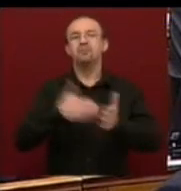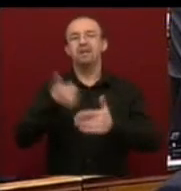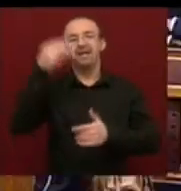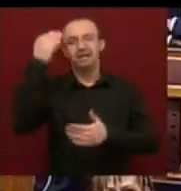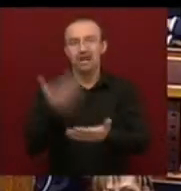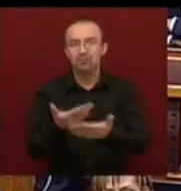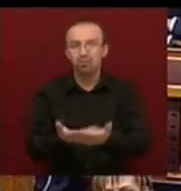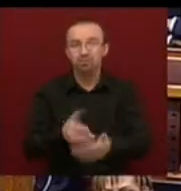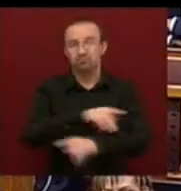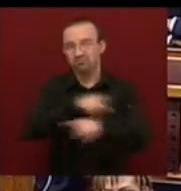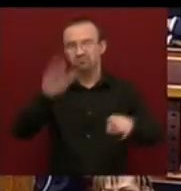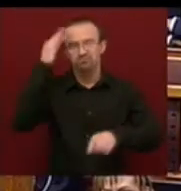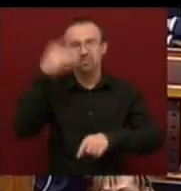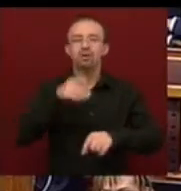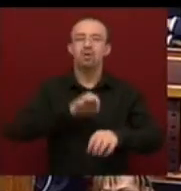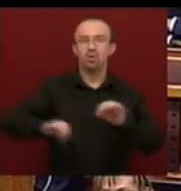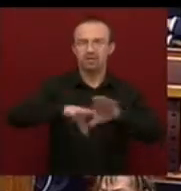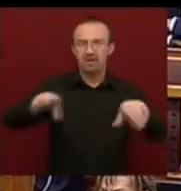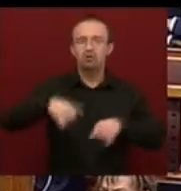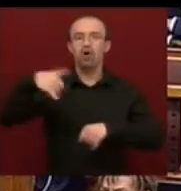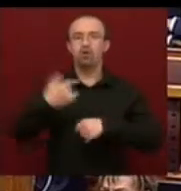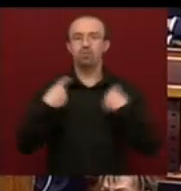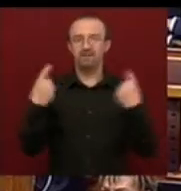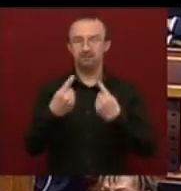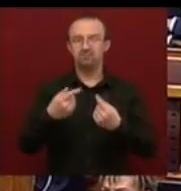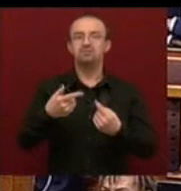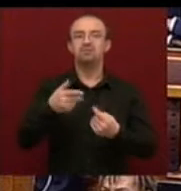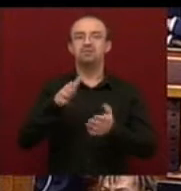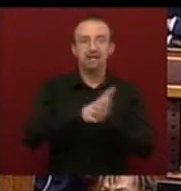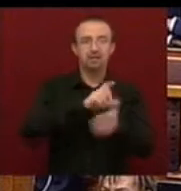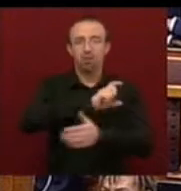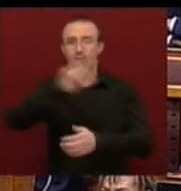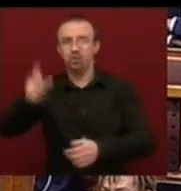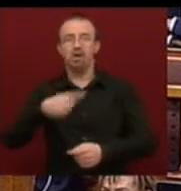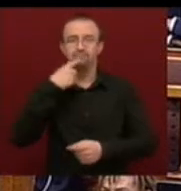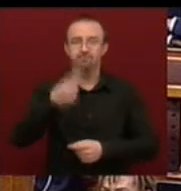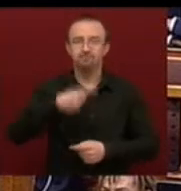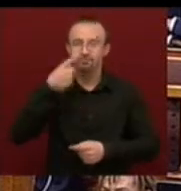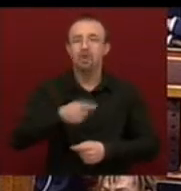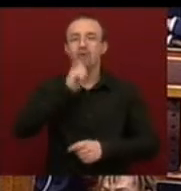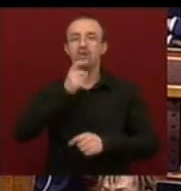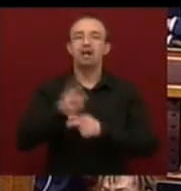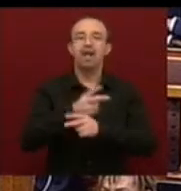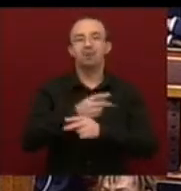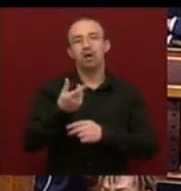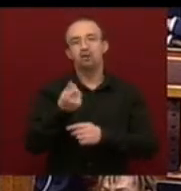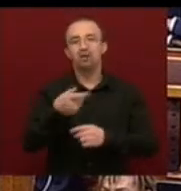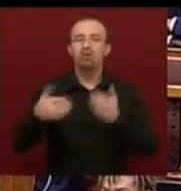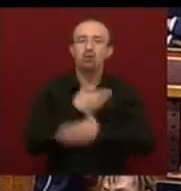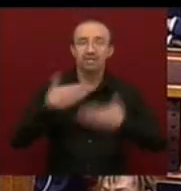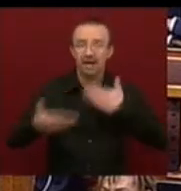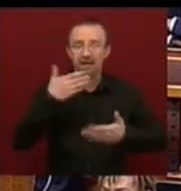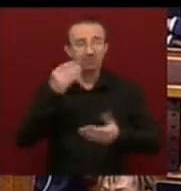egyértelmű. Ugye mindannyian emlékeznek itt az országgyűlésben, hogy a Jobbik kezdetektől fogva azt hangsúlyozta, hogy a magyar államadóságot újra kell tárgyalni, mert ez